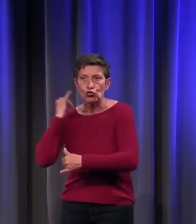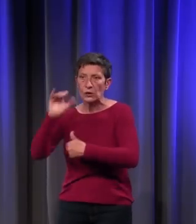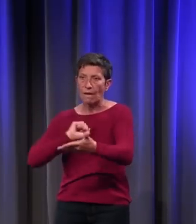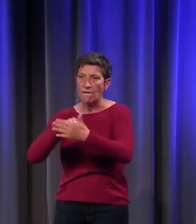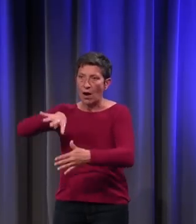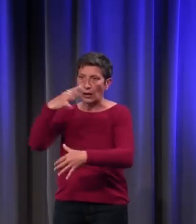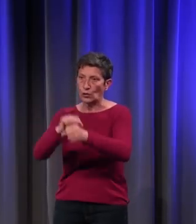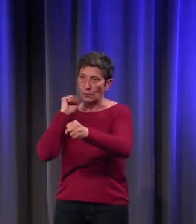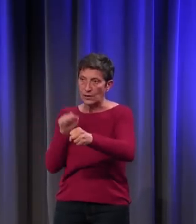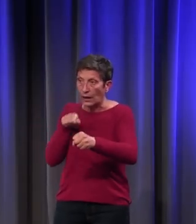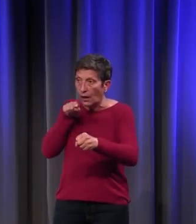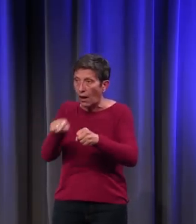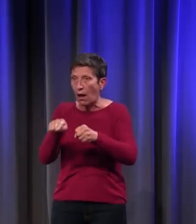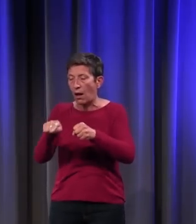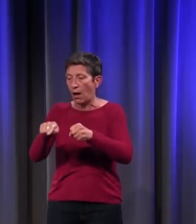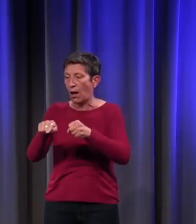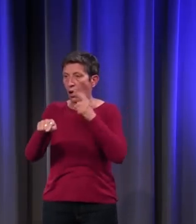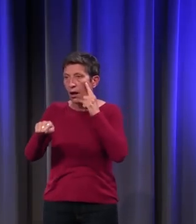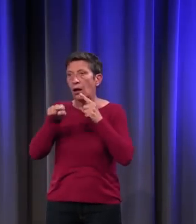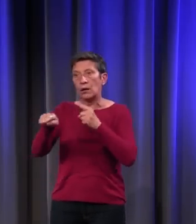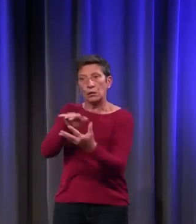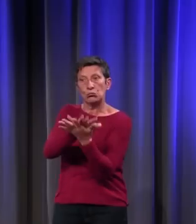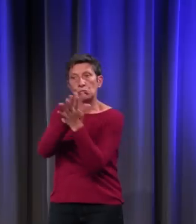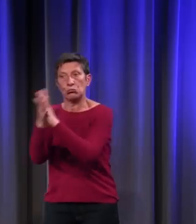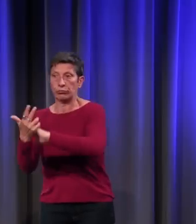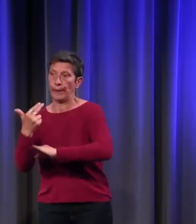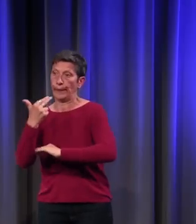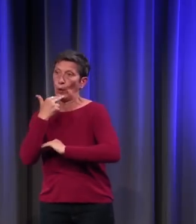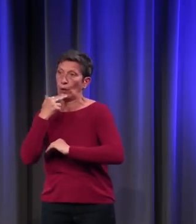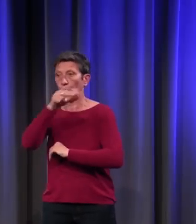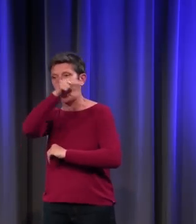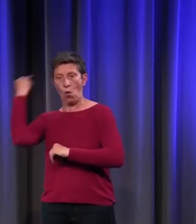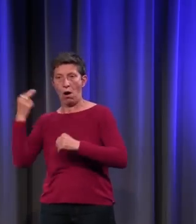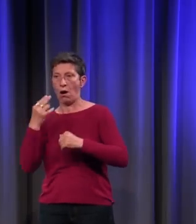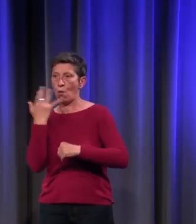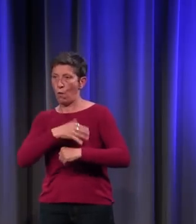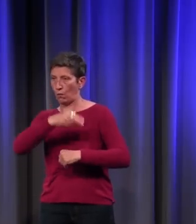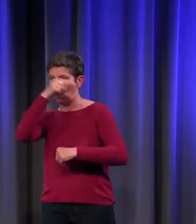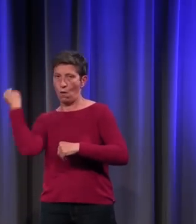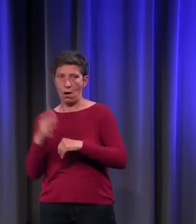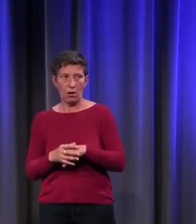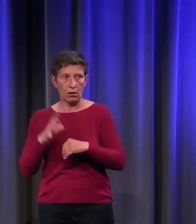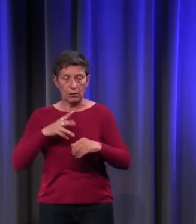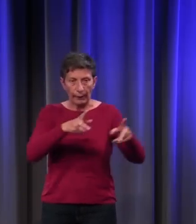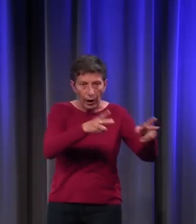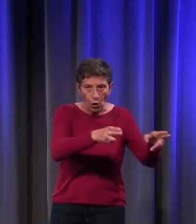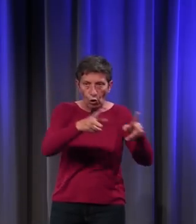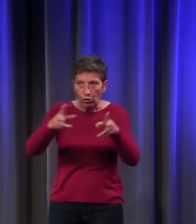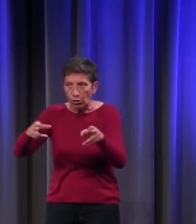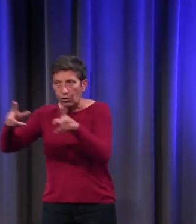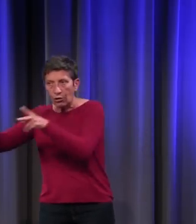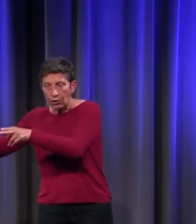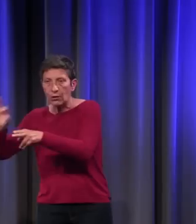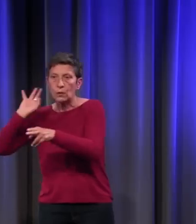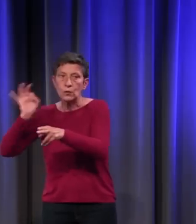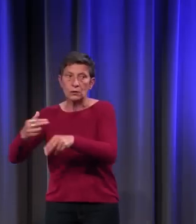siècle. Et là, ils vont passer à la mode du noir. Donc, faut périodiser, là encore. Et